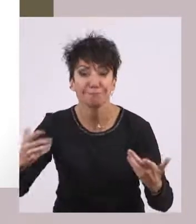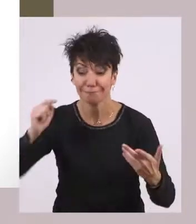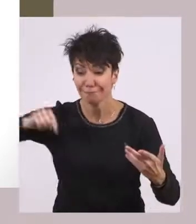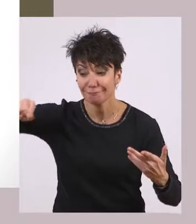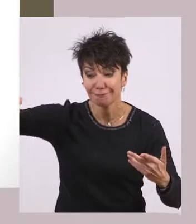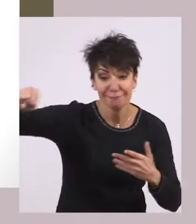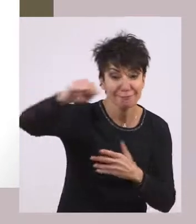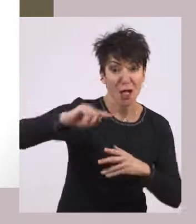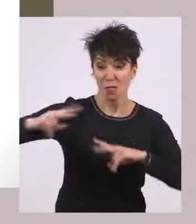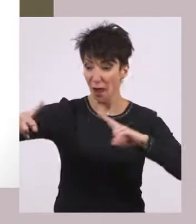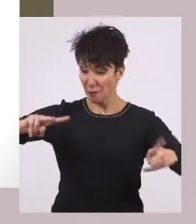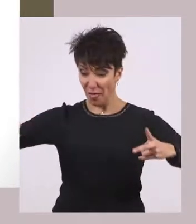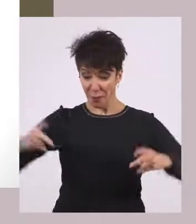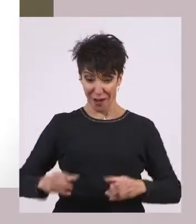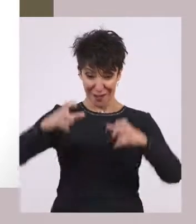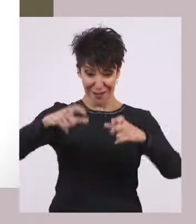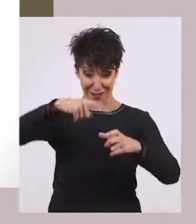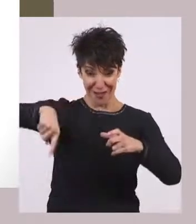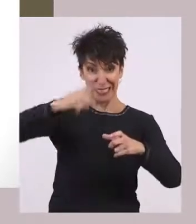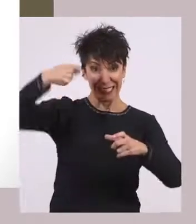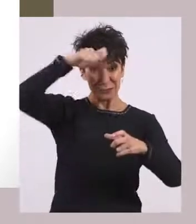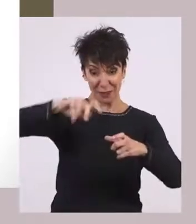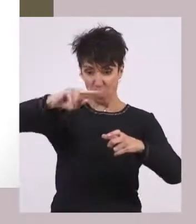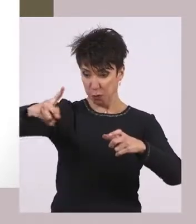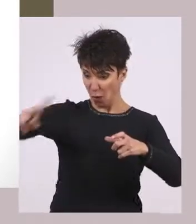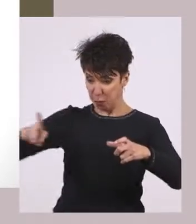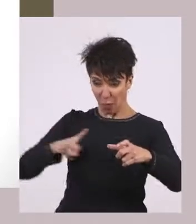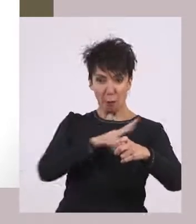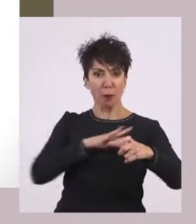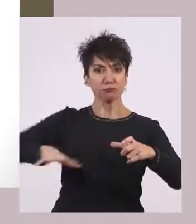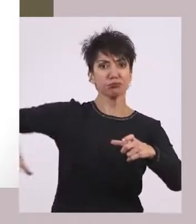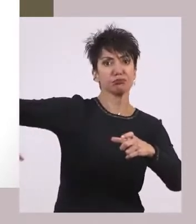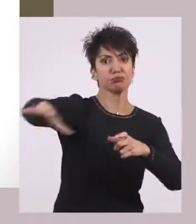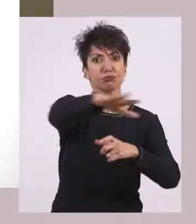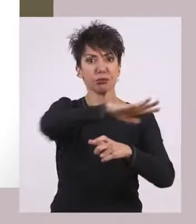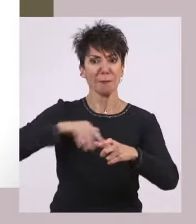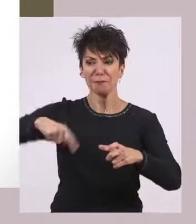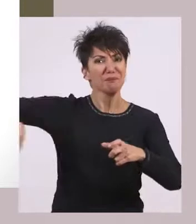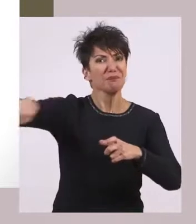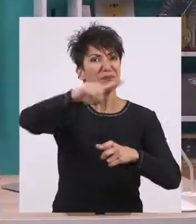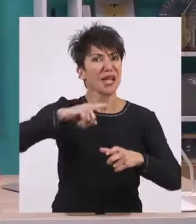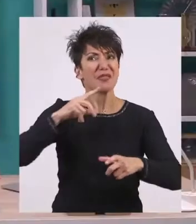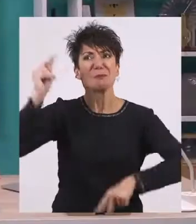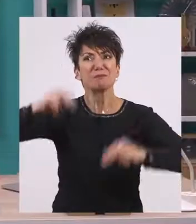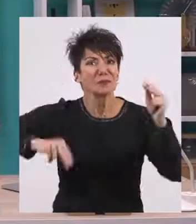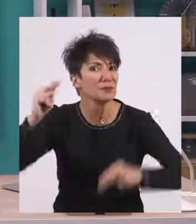κατοικούσαν στα περίχωρα της Σπάρτης. Δεν είχαν κι αυτοί πλήρες πολιτικά δικαιώματα.